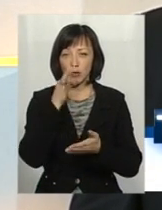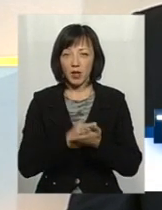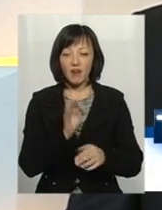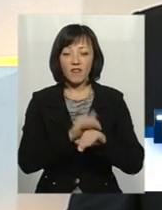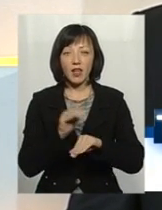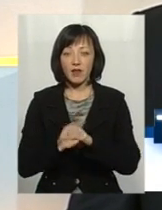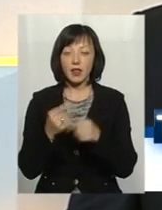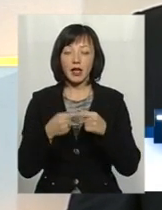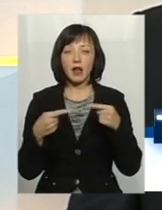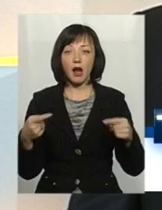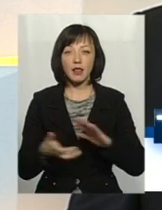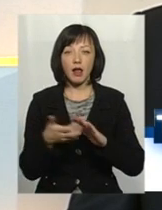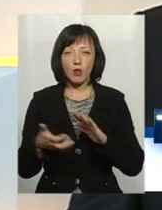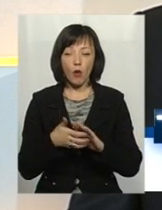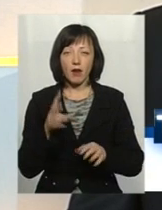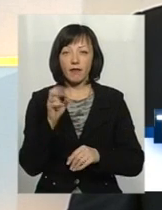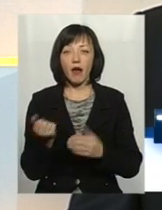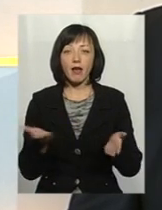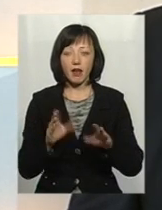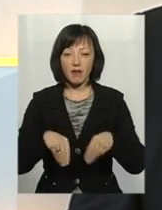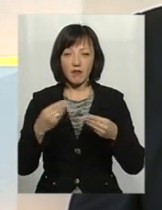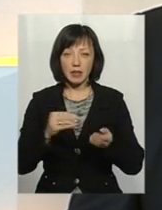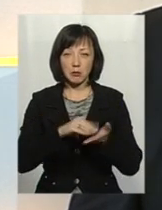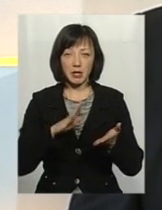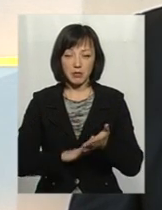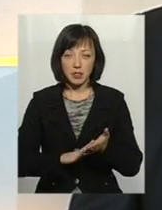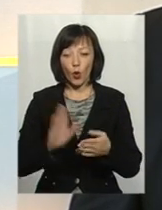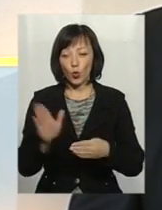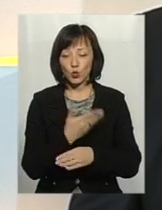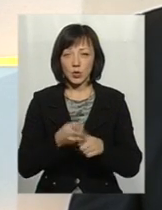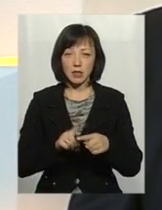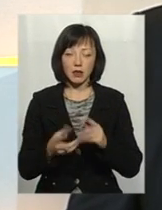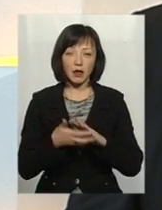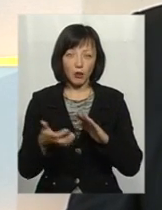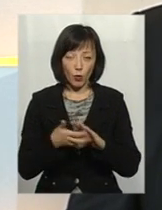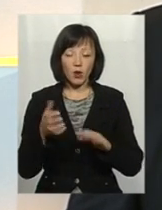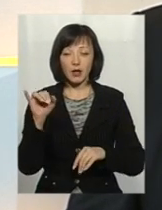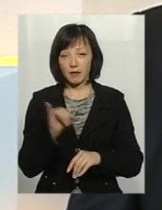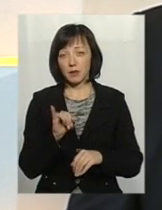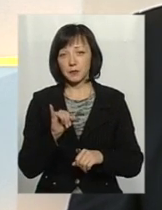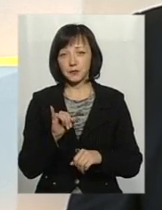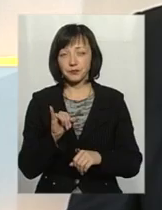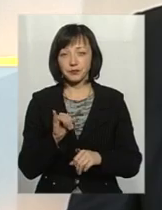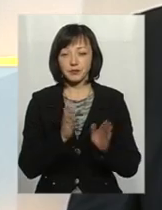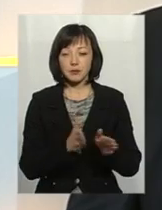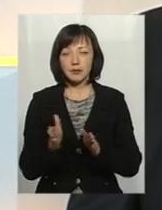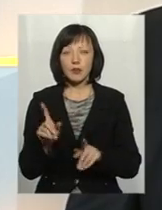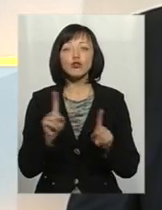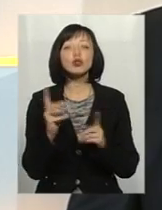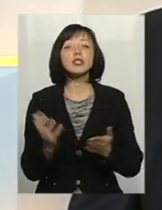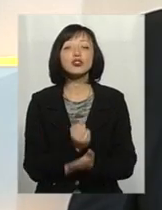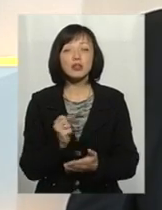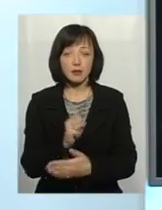виявлено ряд недоліків, на які видано приписи на усунення цих недоліків, і регулярно проявляється виконання.